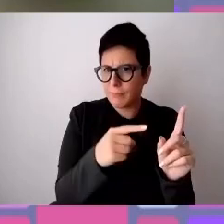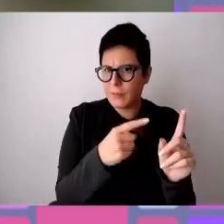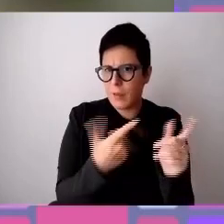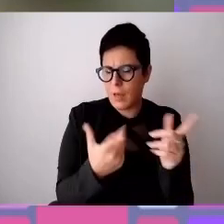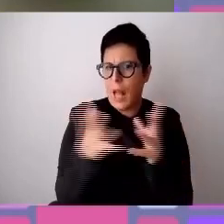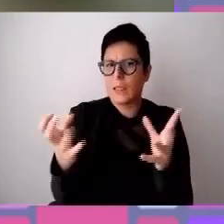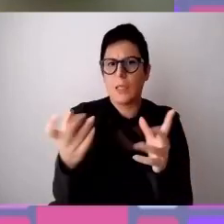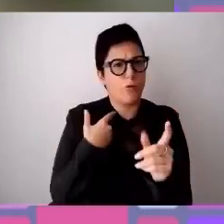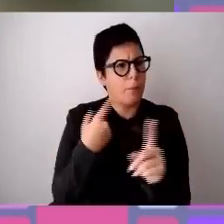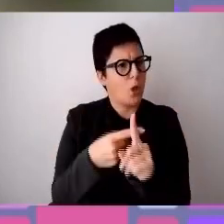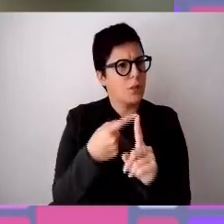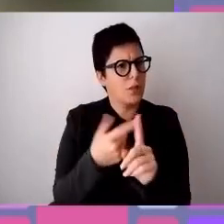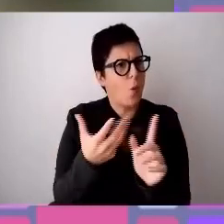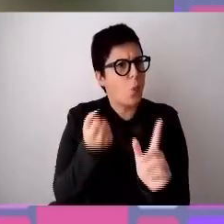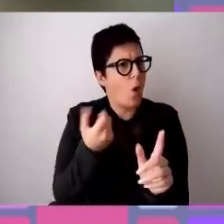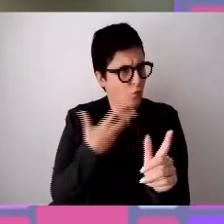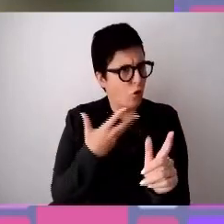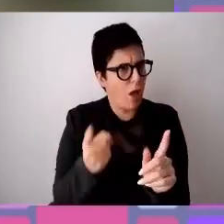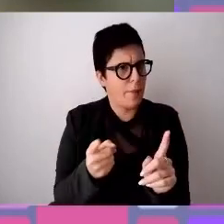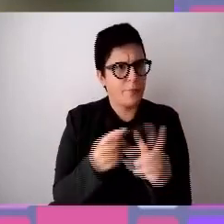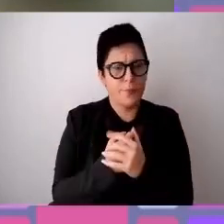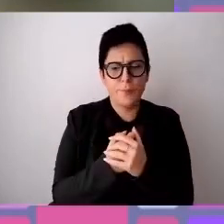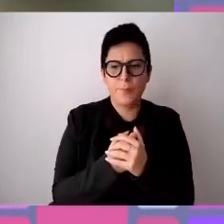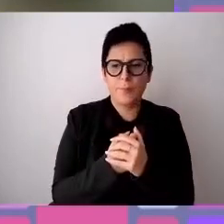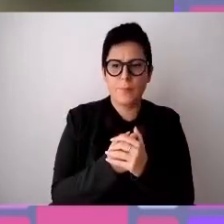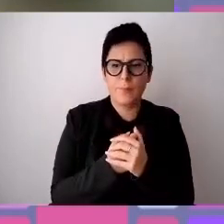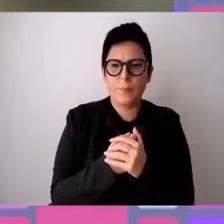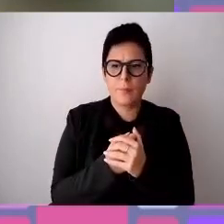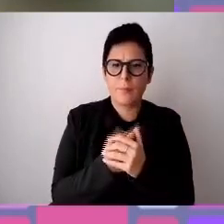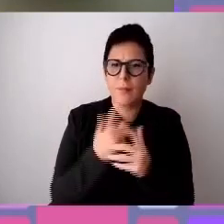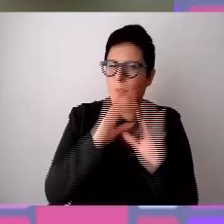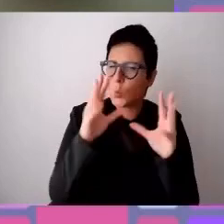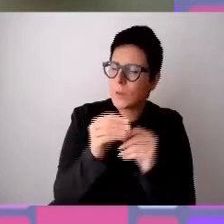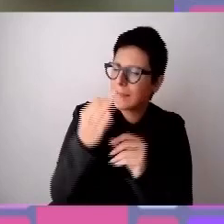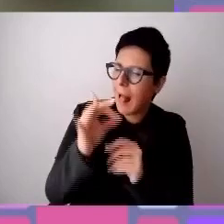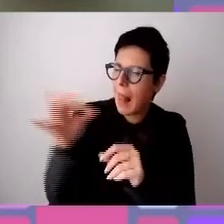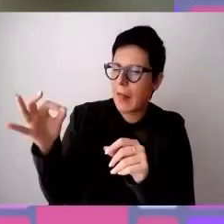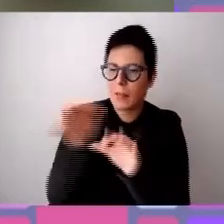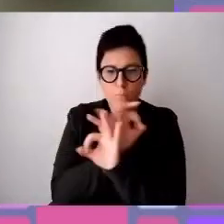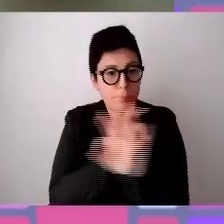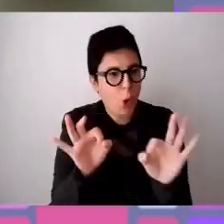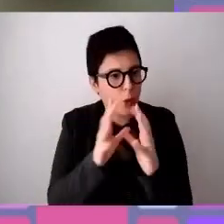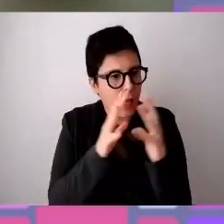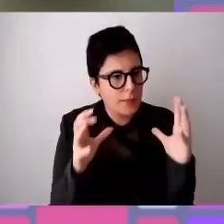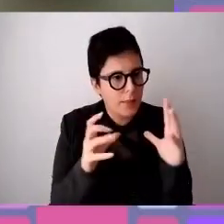permette di utilizzare sensibilità che permettono di utilizzare al meglio tutti i talenti disponibili in azienda,